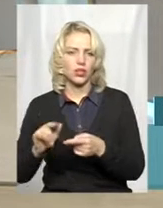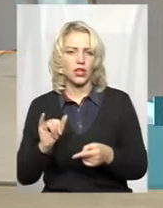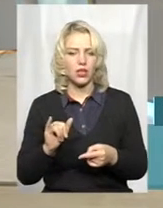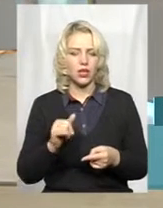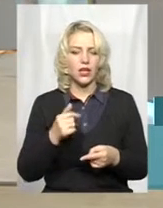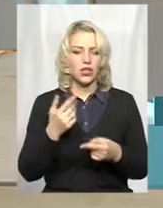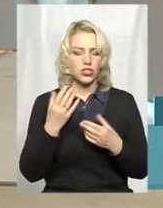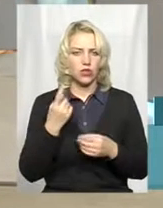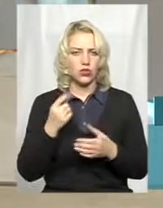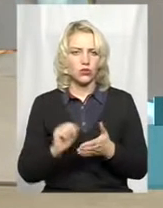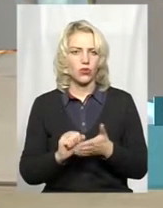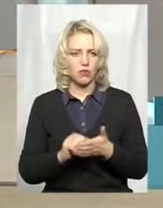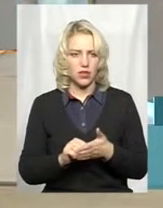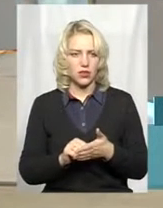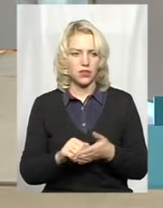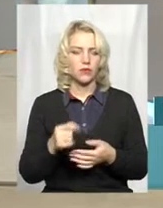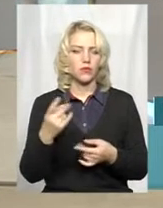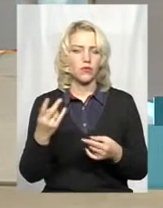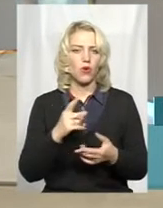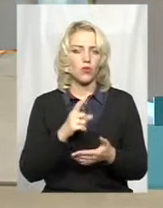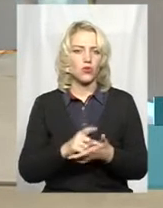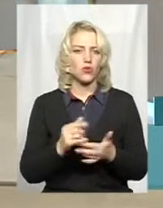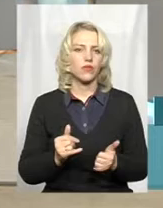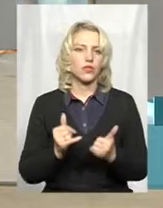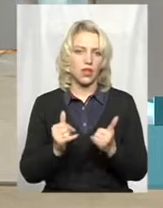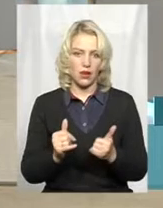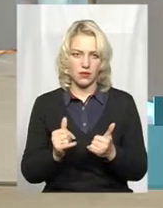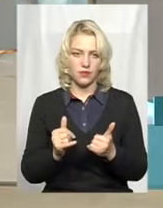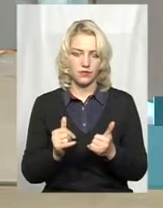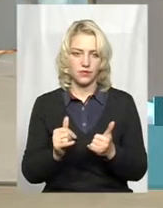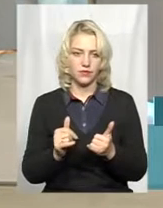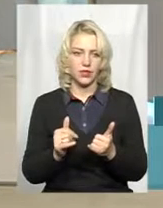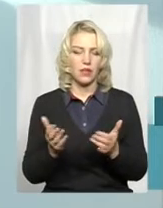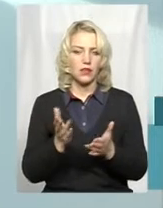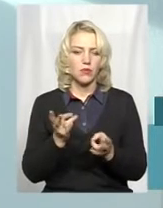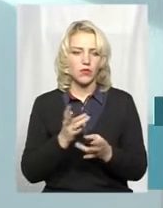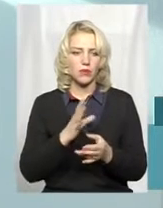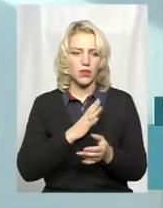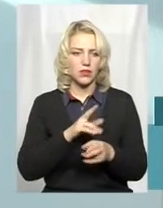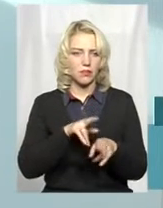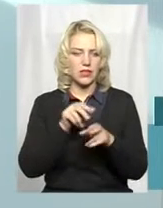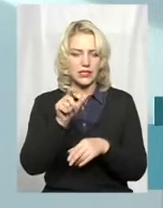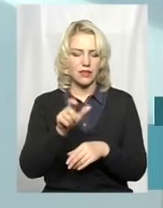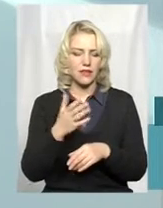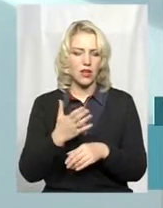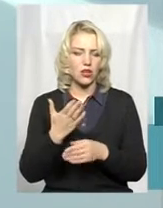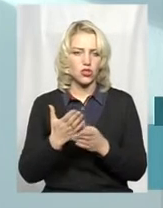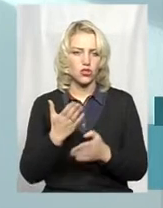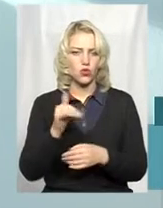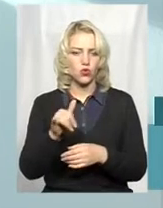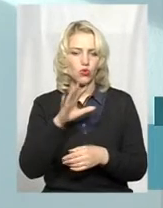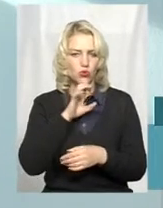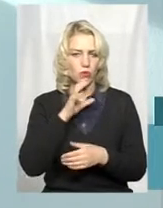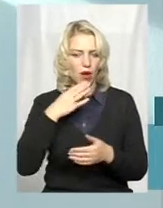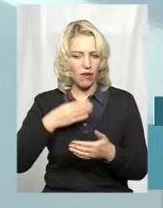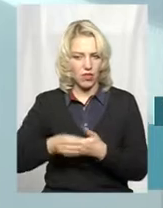ще один документ, теж він обов'язковий, який має мати мисливець, якщо він власник мисливської собаки, в